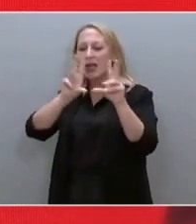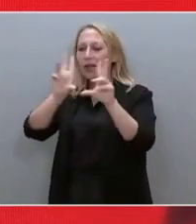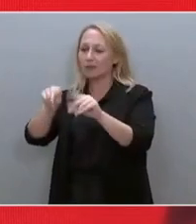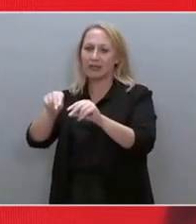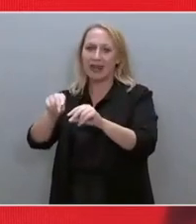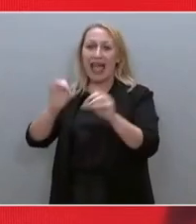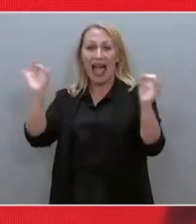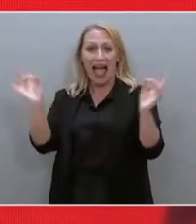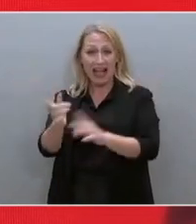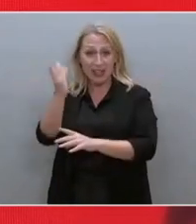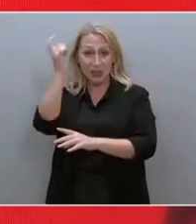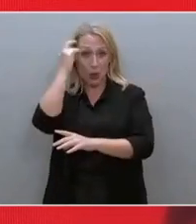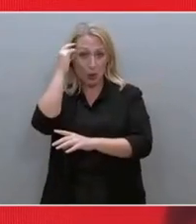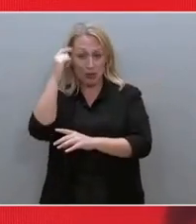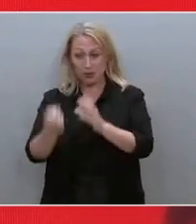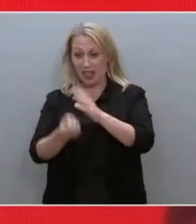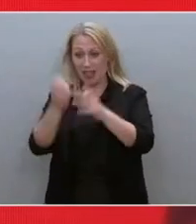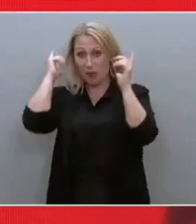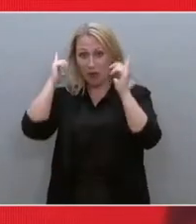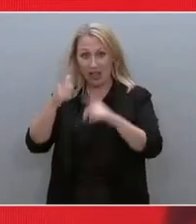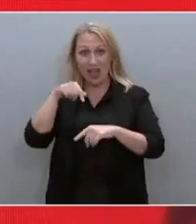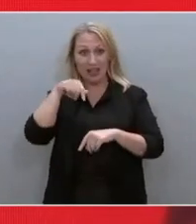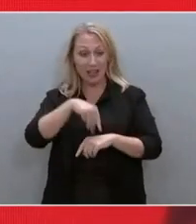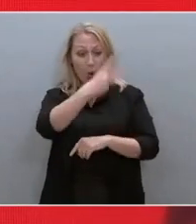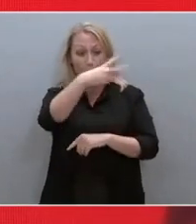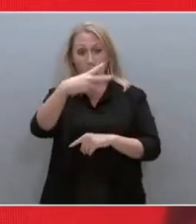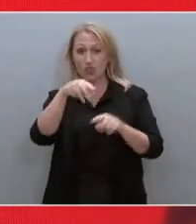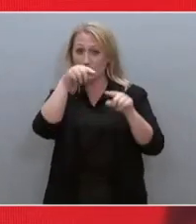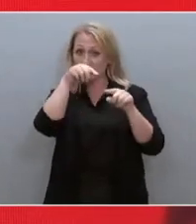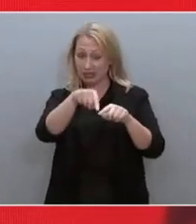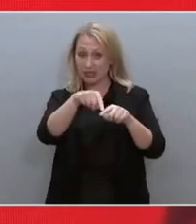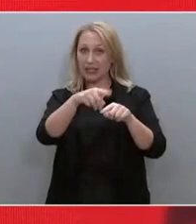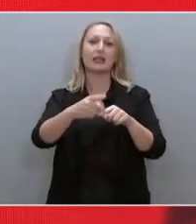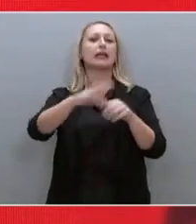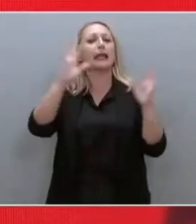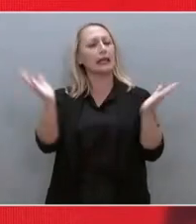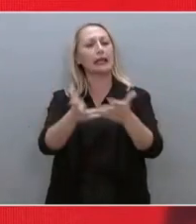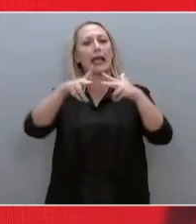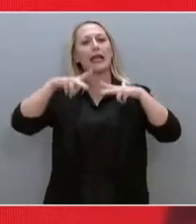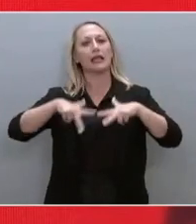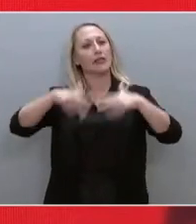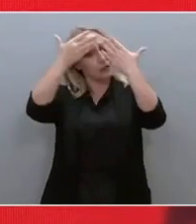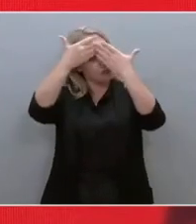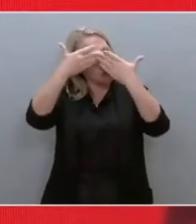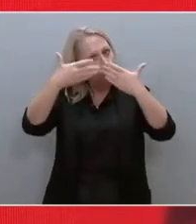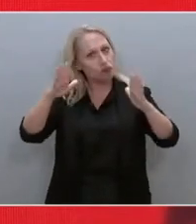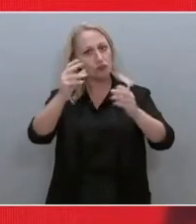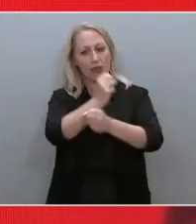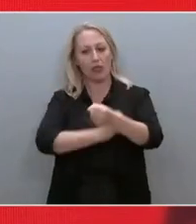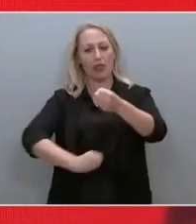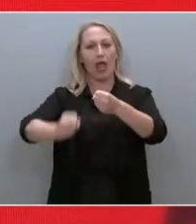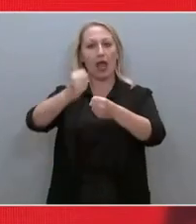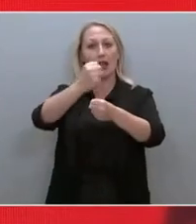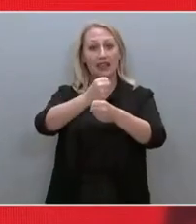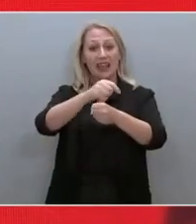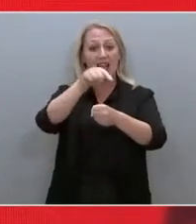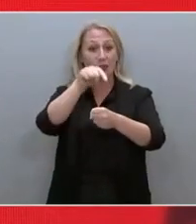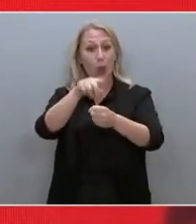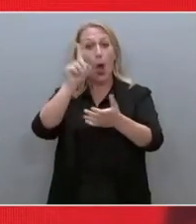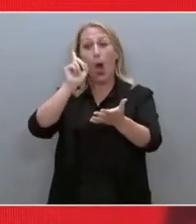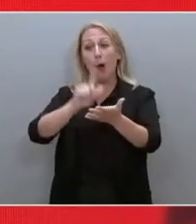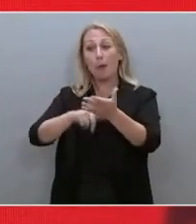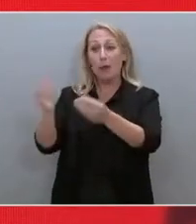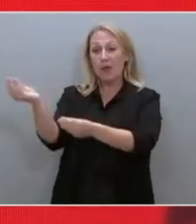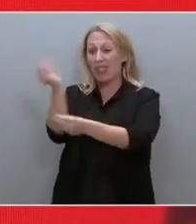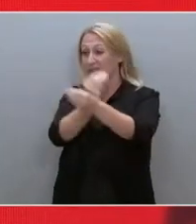ως Ήριζα η προοδευτική αλλαγή στον τόπο, μια προοδευτική κυβέρνηση, θα πρέπει να κάνει περισσότερα